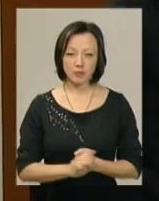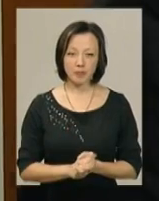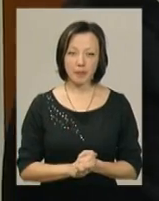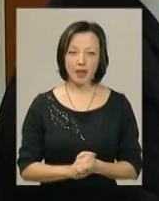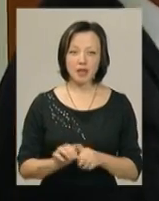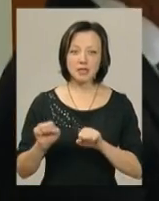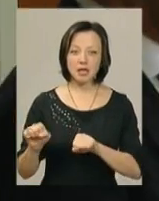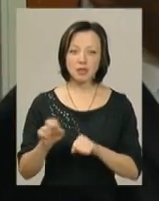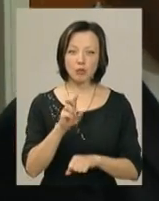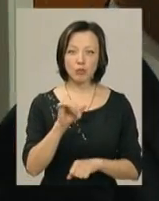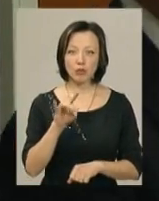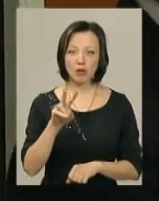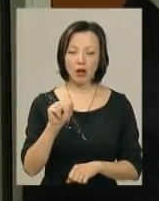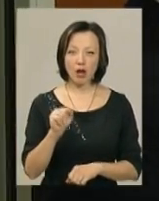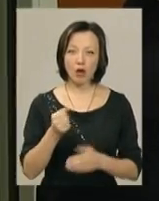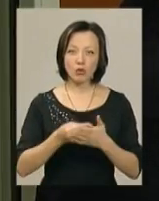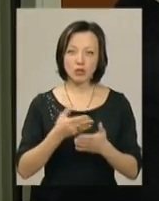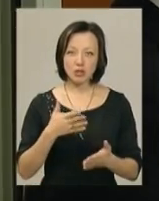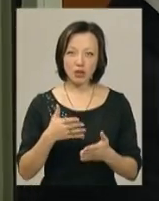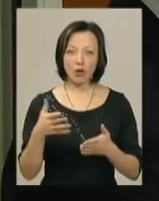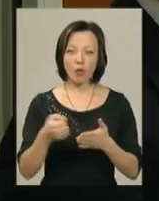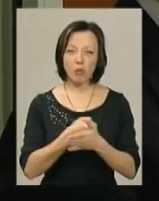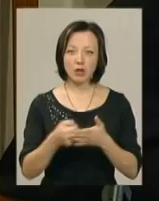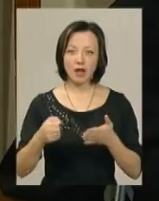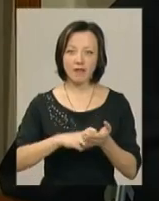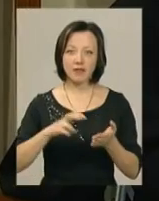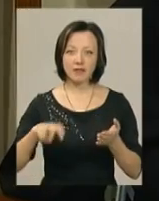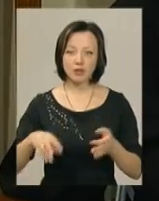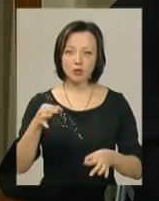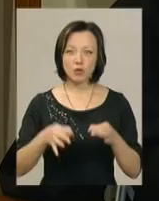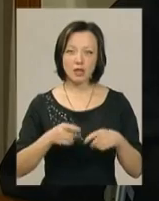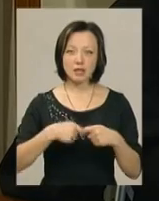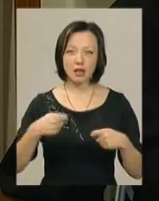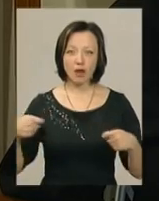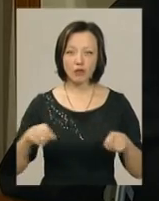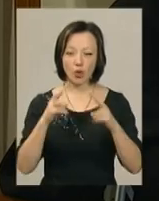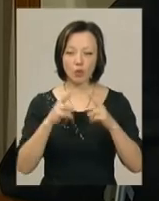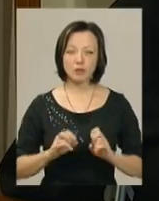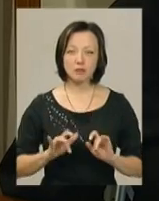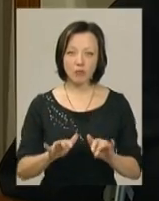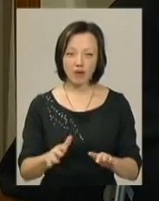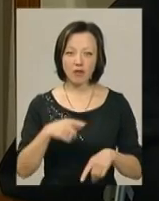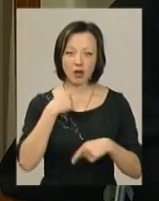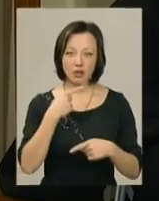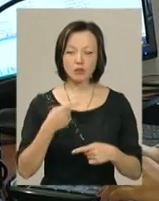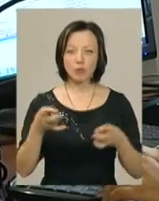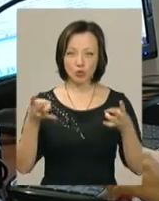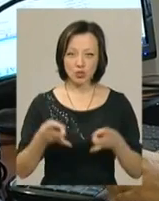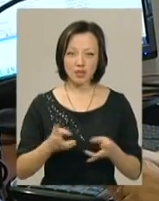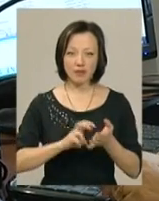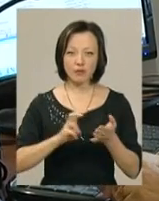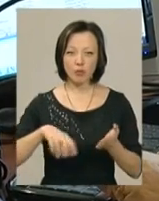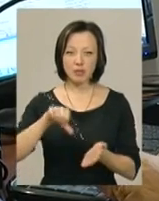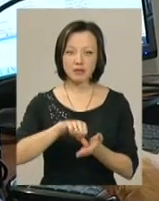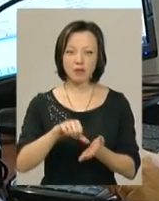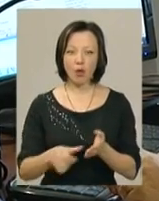Захисник Віктора Бурлика розцінює клопотання про відвід судді як метод затягування розгляду справи. У свою чергу, заявляє про доцільність відводу